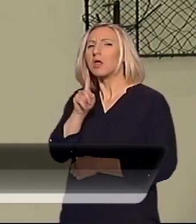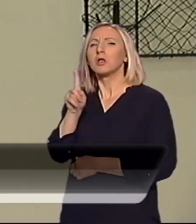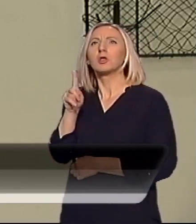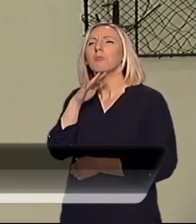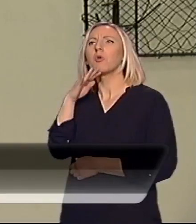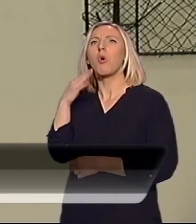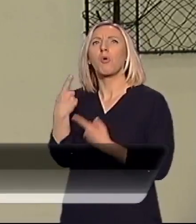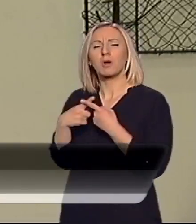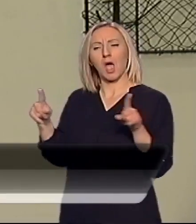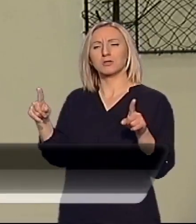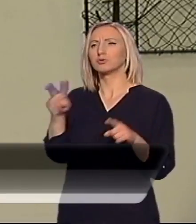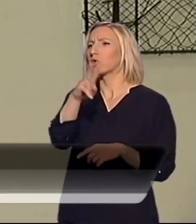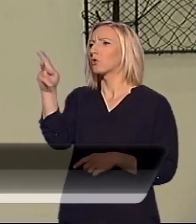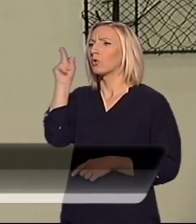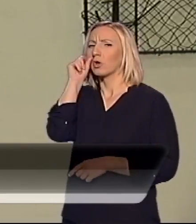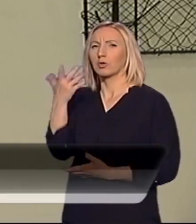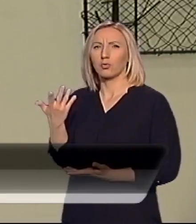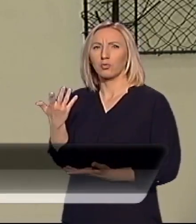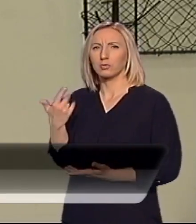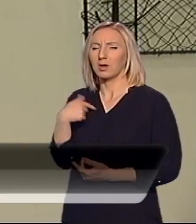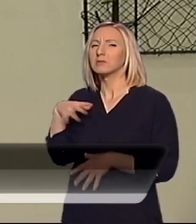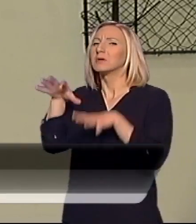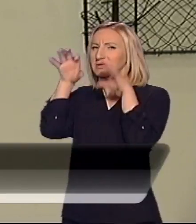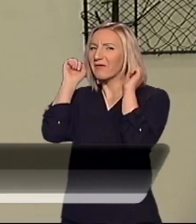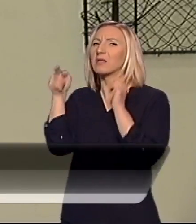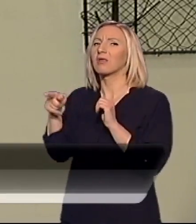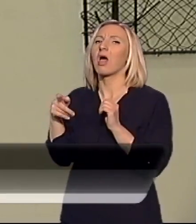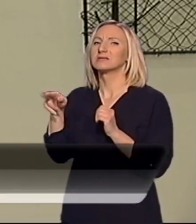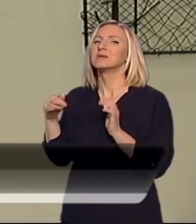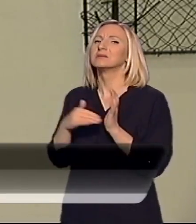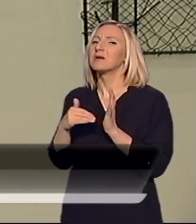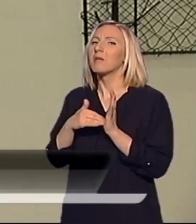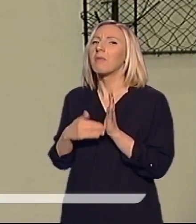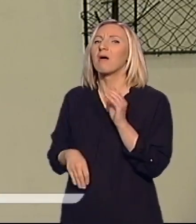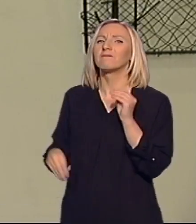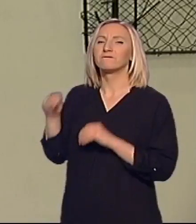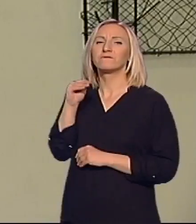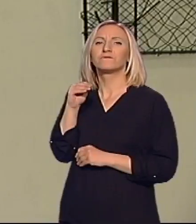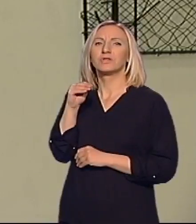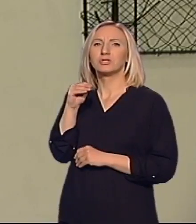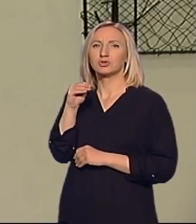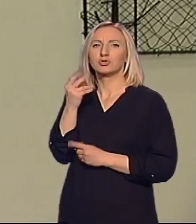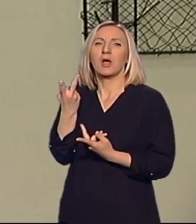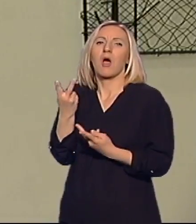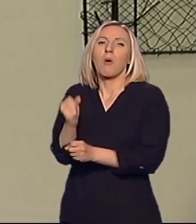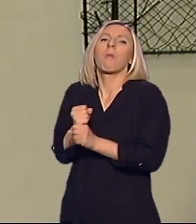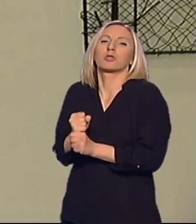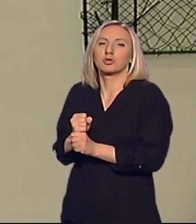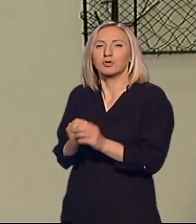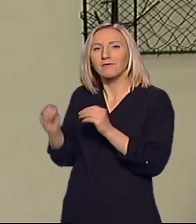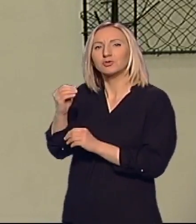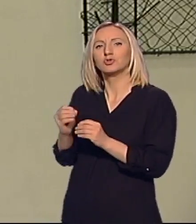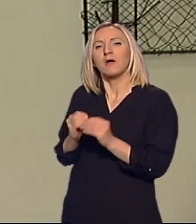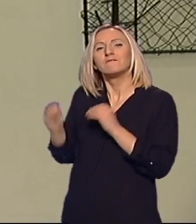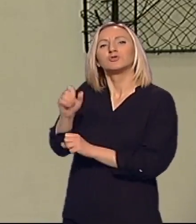jednostavno sam shvatila da je treba nešto više nego neka veća podrška, veća